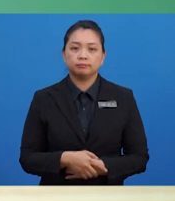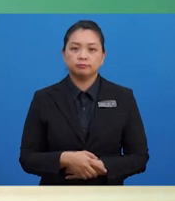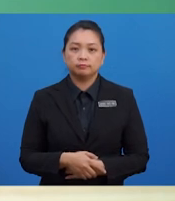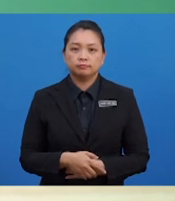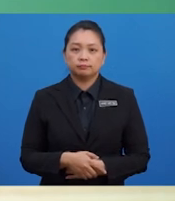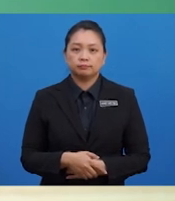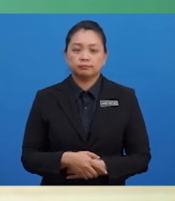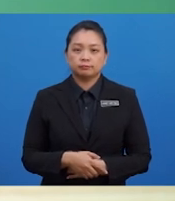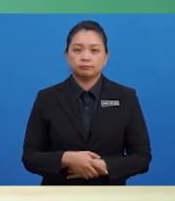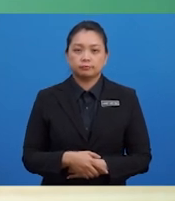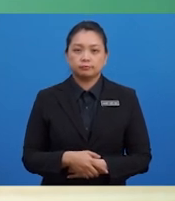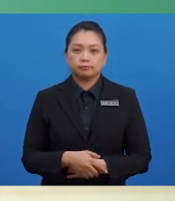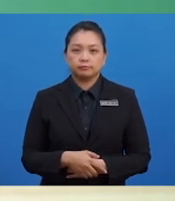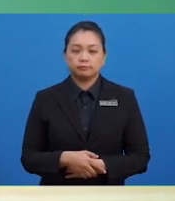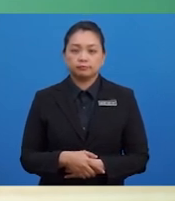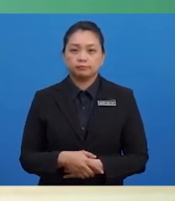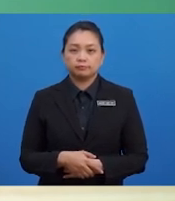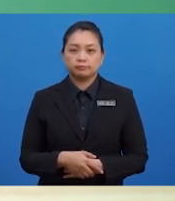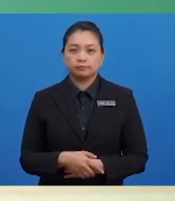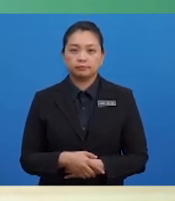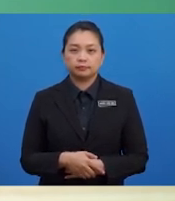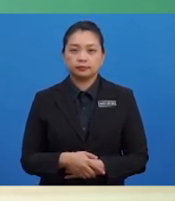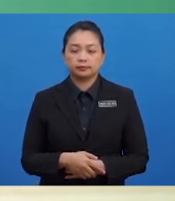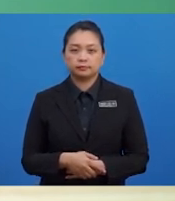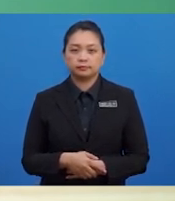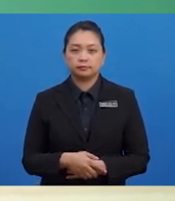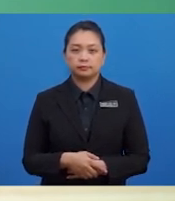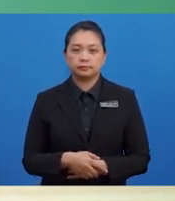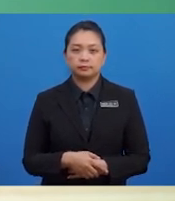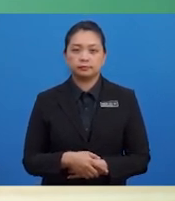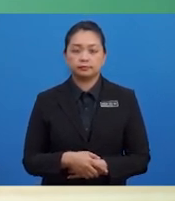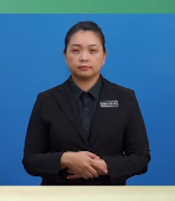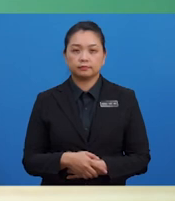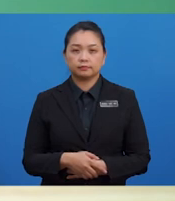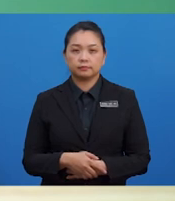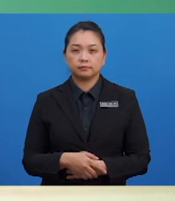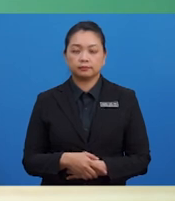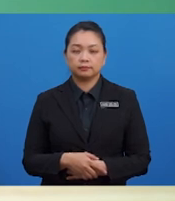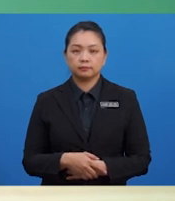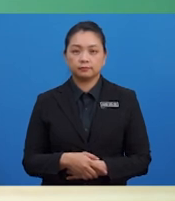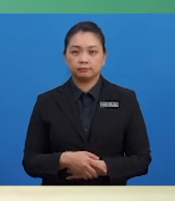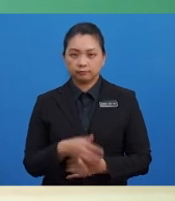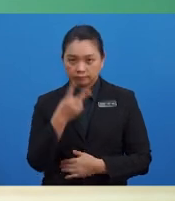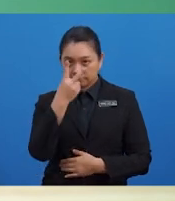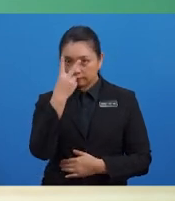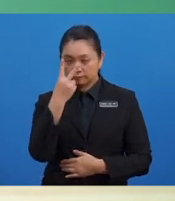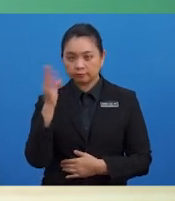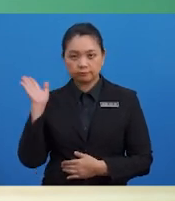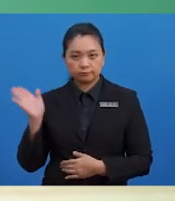Pindahkan pula baki akhir atau baki HB akaun insurans